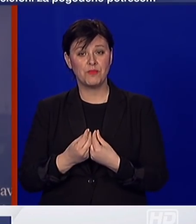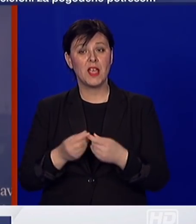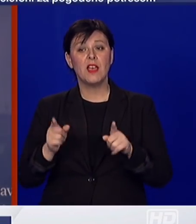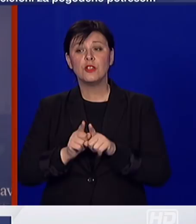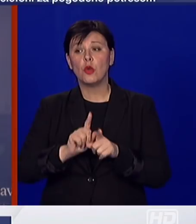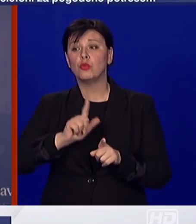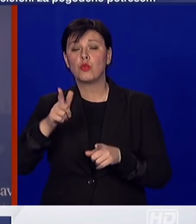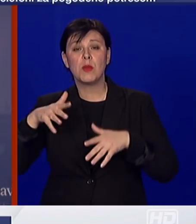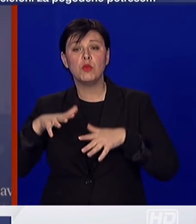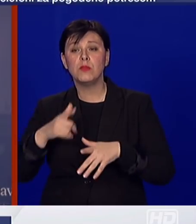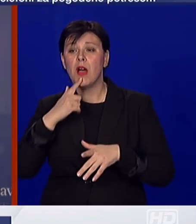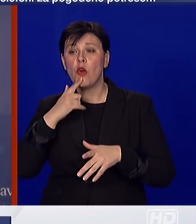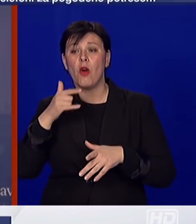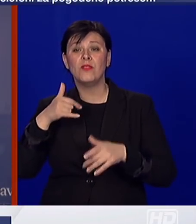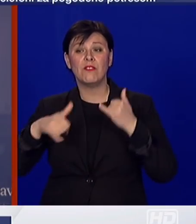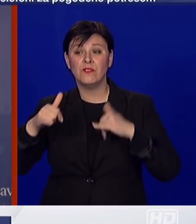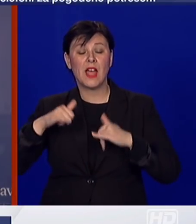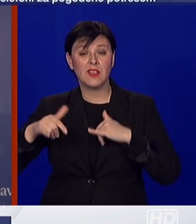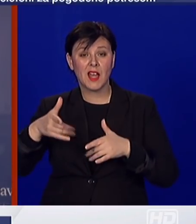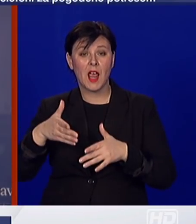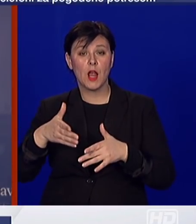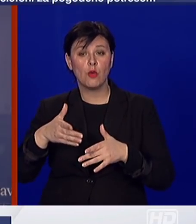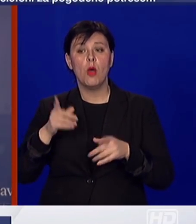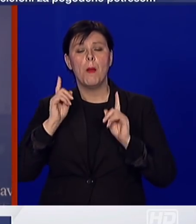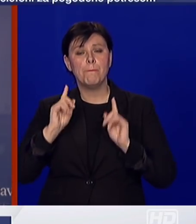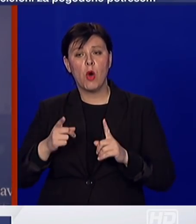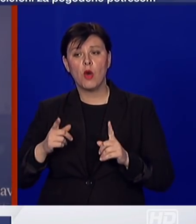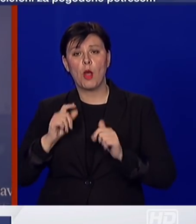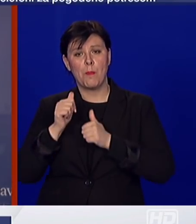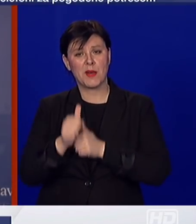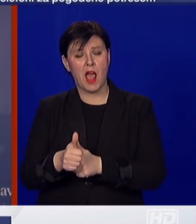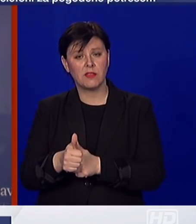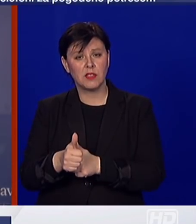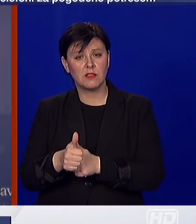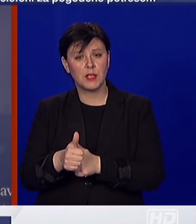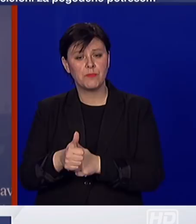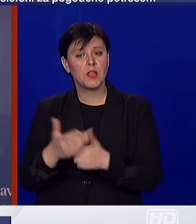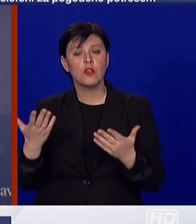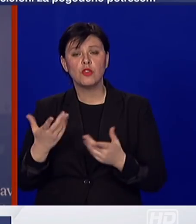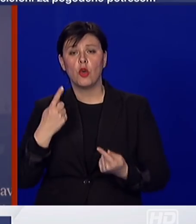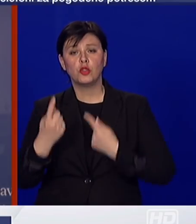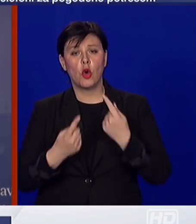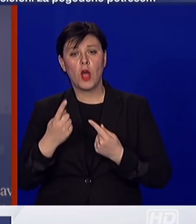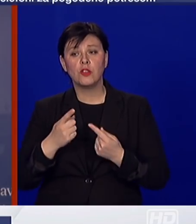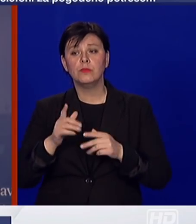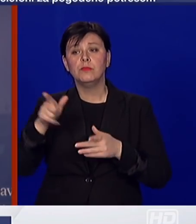zaštite na terenu moraju i tekako pratiti sve što se događa u njihovim sredinama,